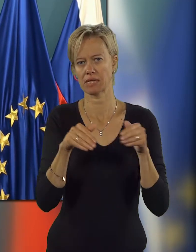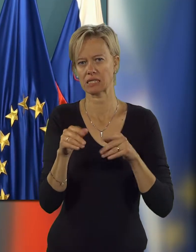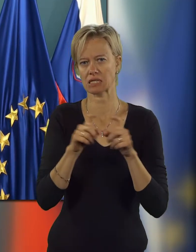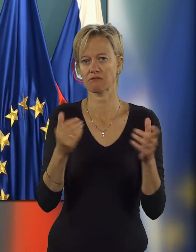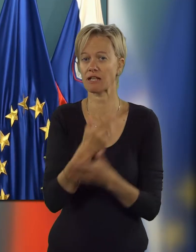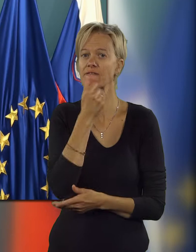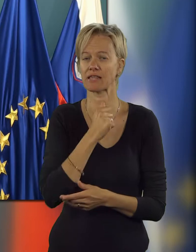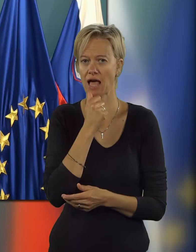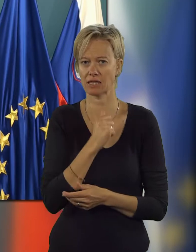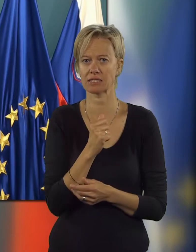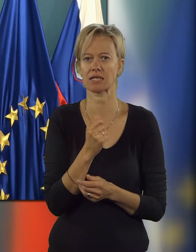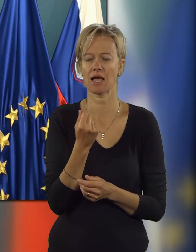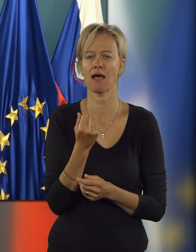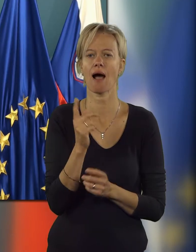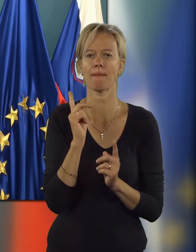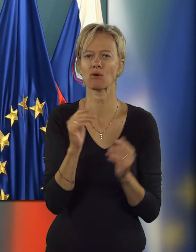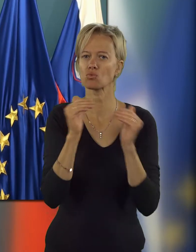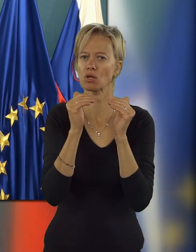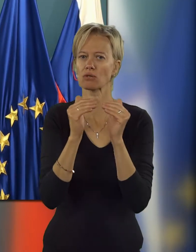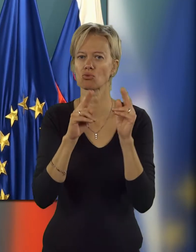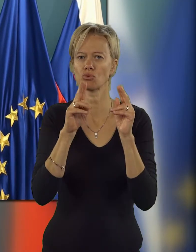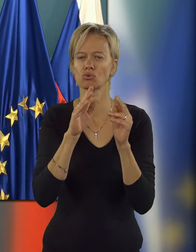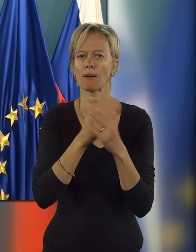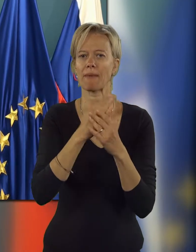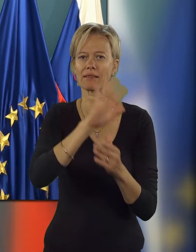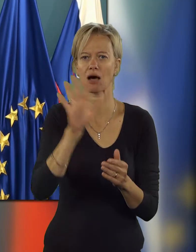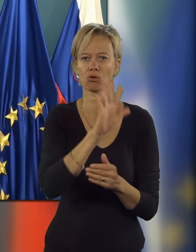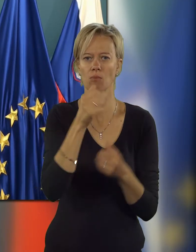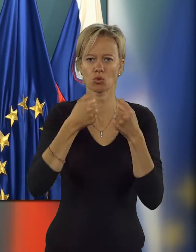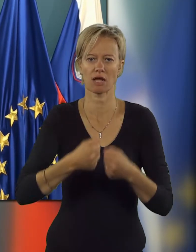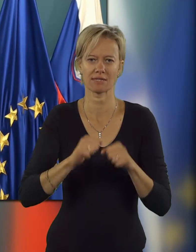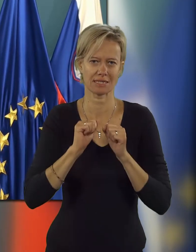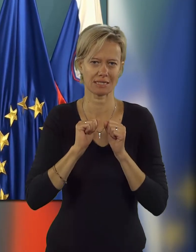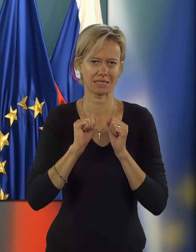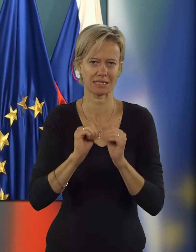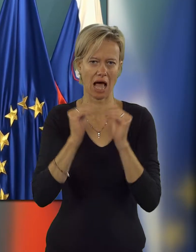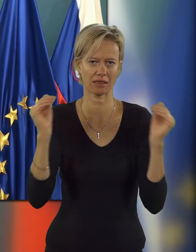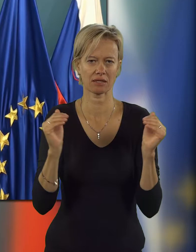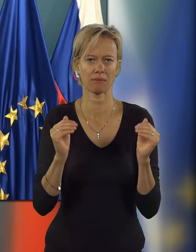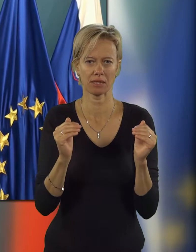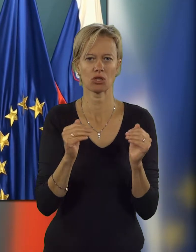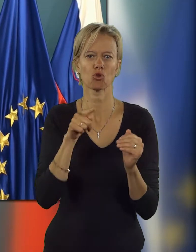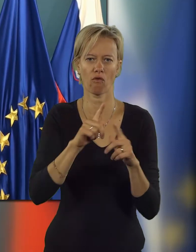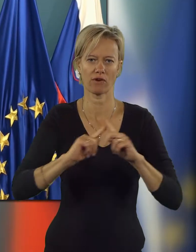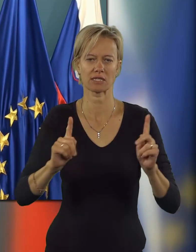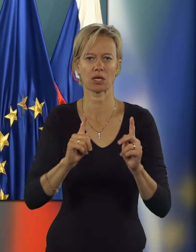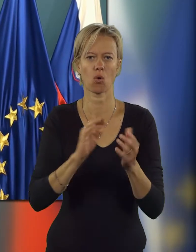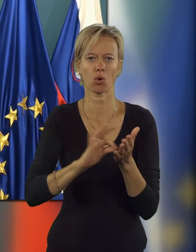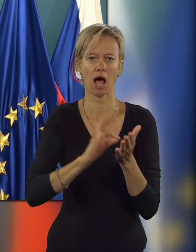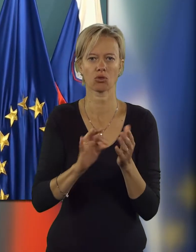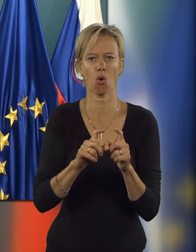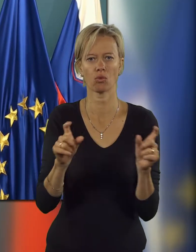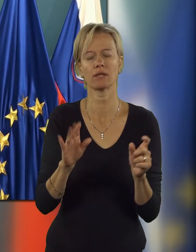Ministrstva za finance, vendar v skladu z mednarodno postavljenimi standardi delovanja tovrstnih uradov